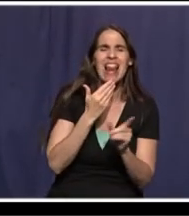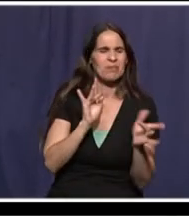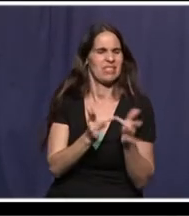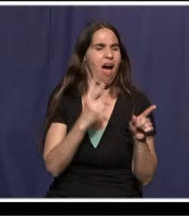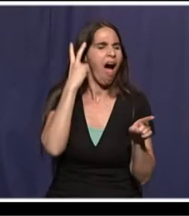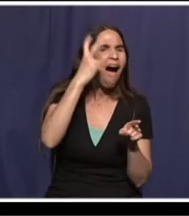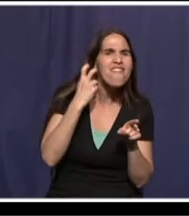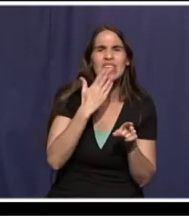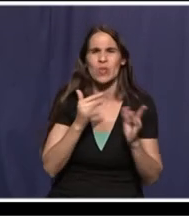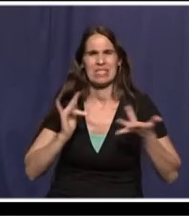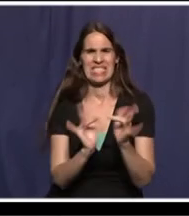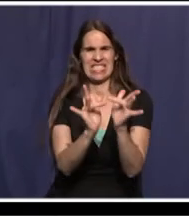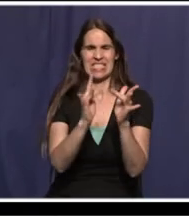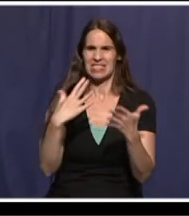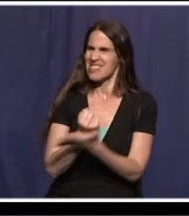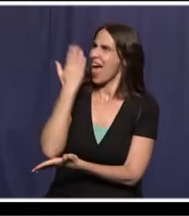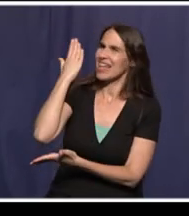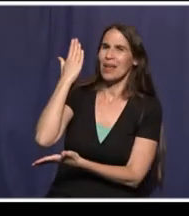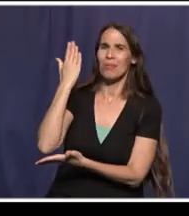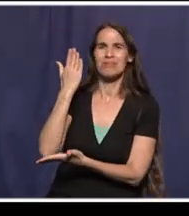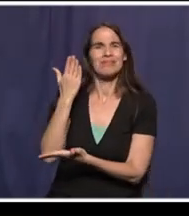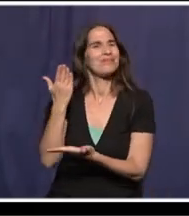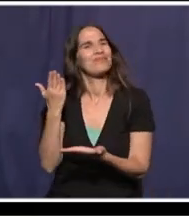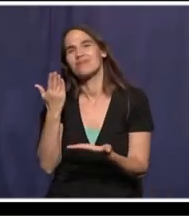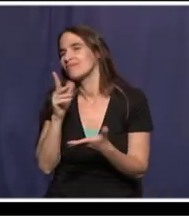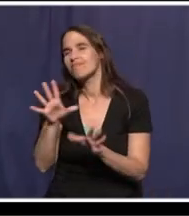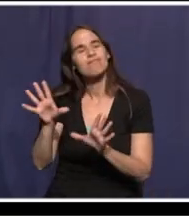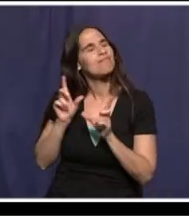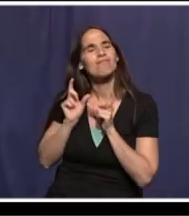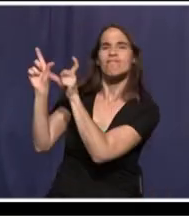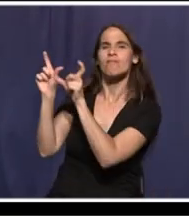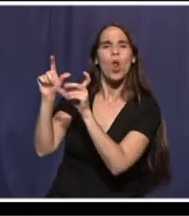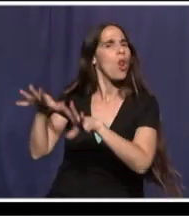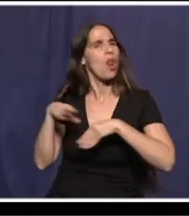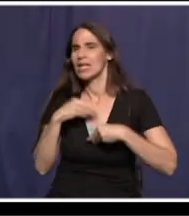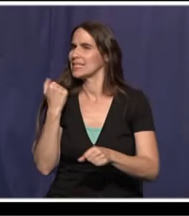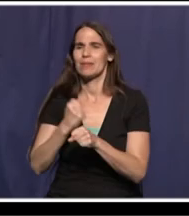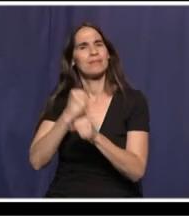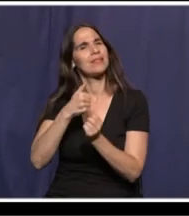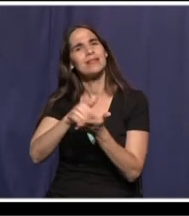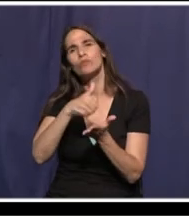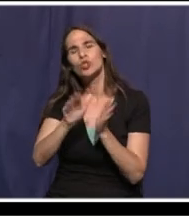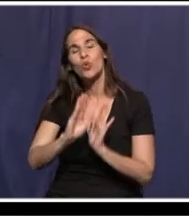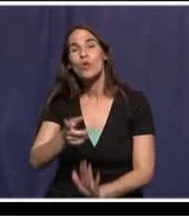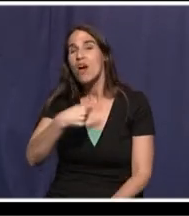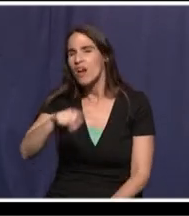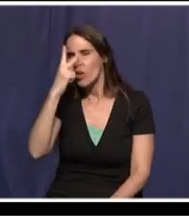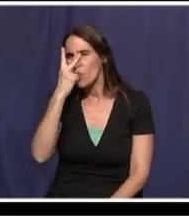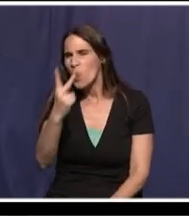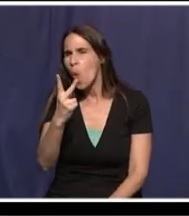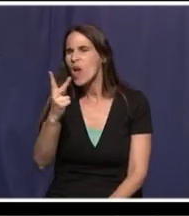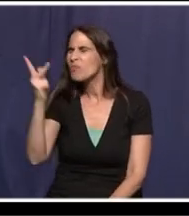ערבי ויהודי ולא ניתן לכם עוד לעשות זאת כי אנחנו רואים את